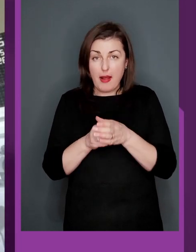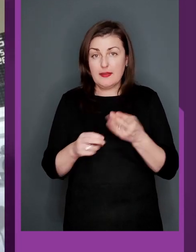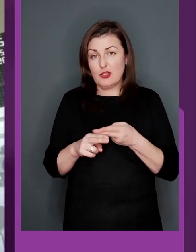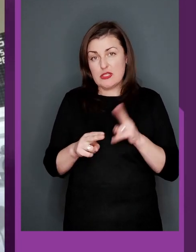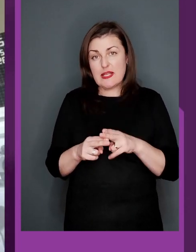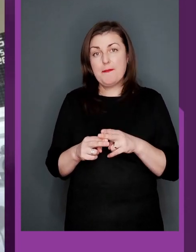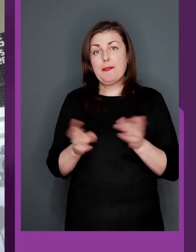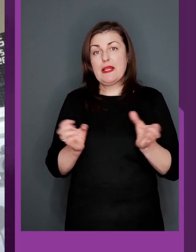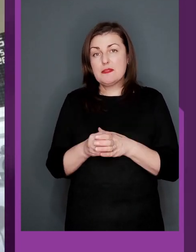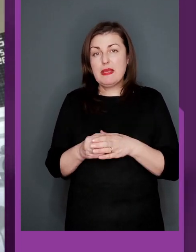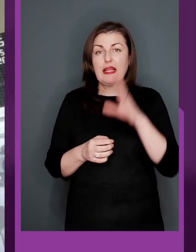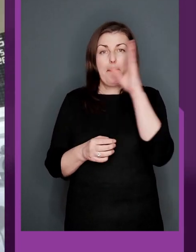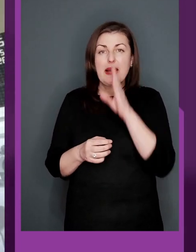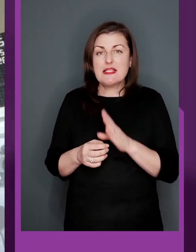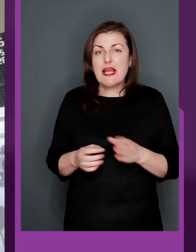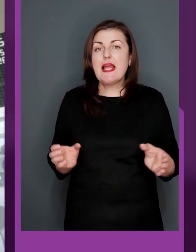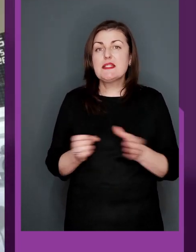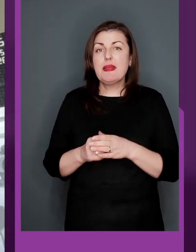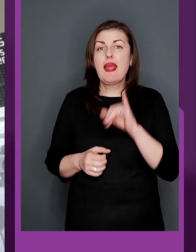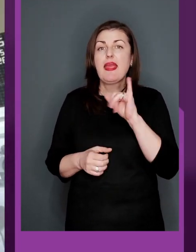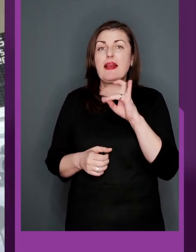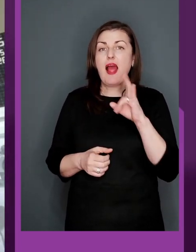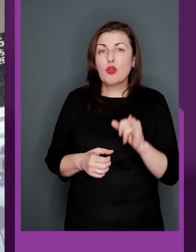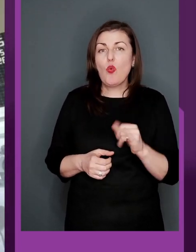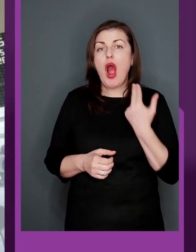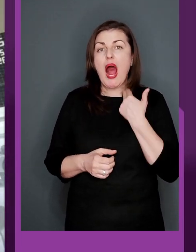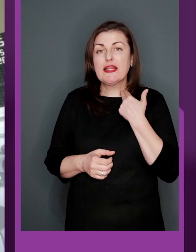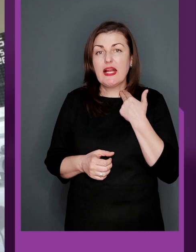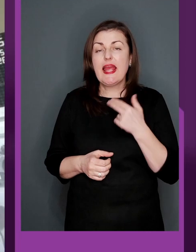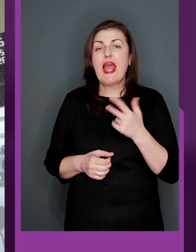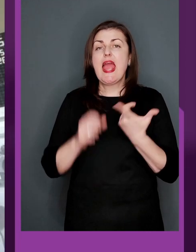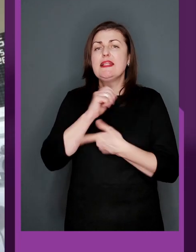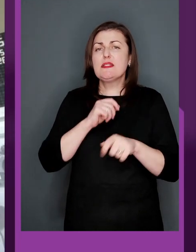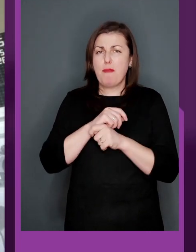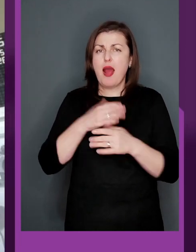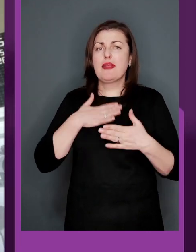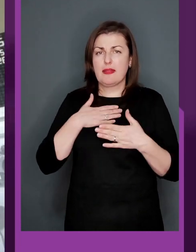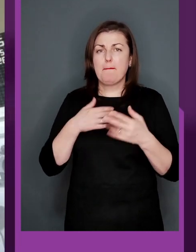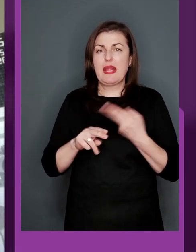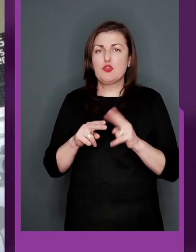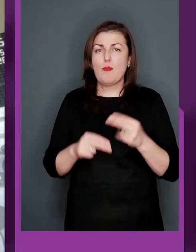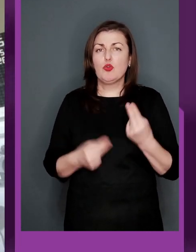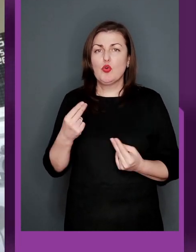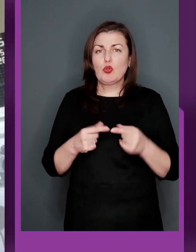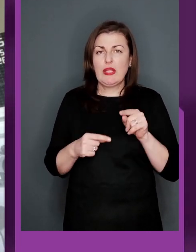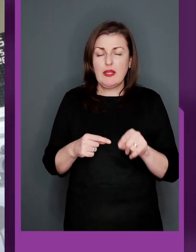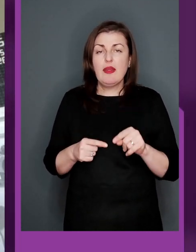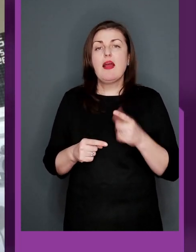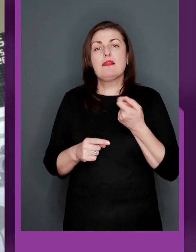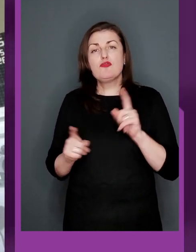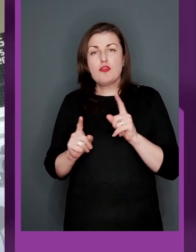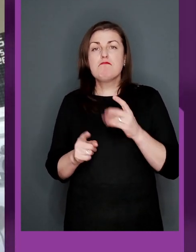збірна Бразилії, збірна Ірану, Англії, Іспанія. Я нам на цьому турнірі